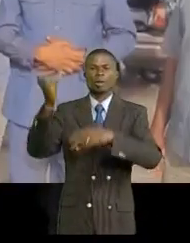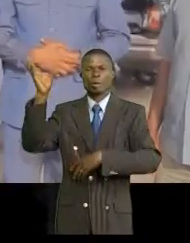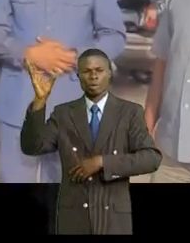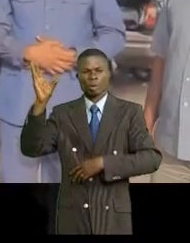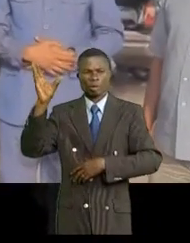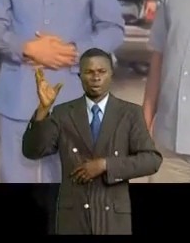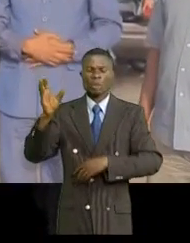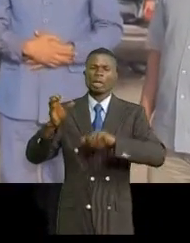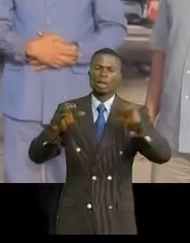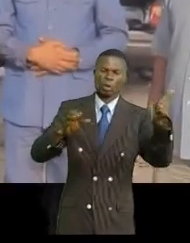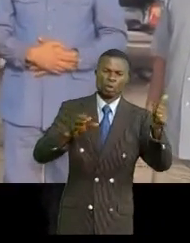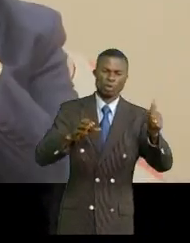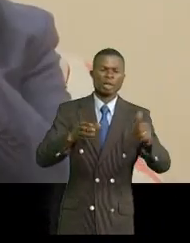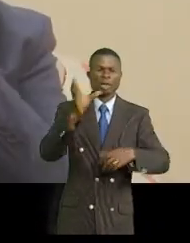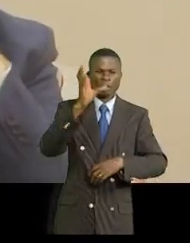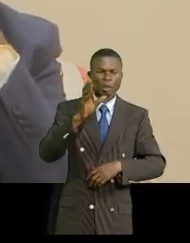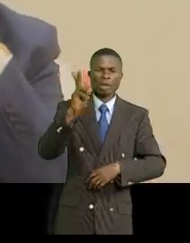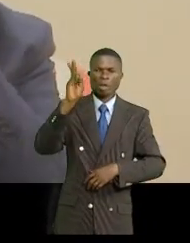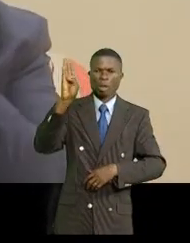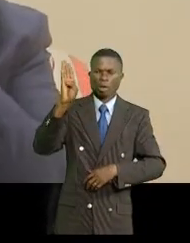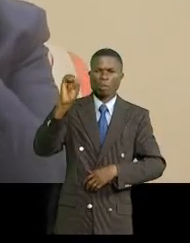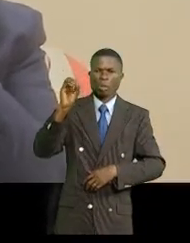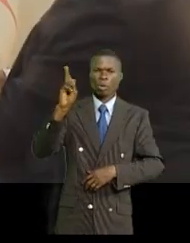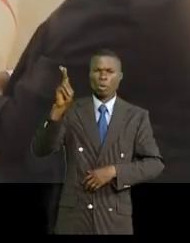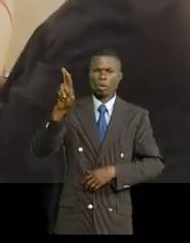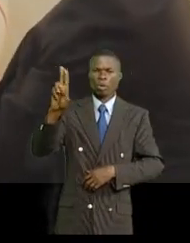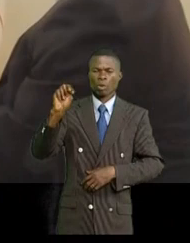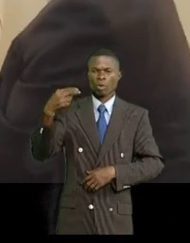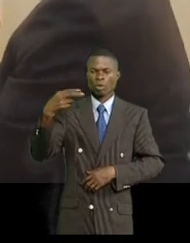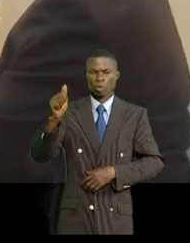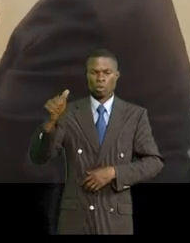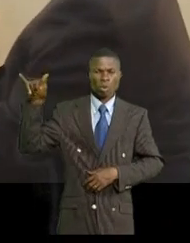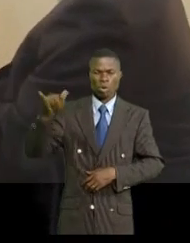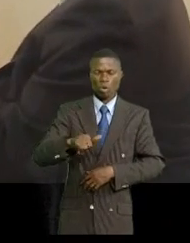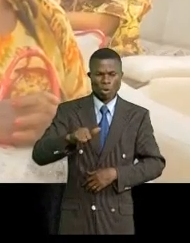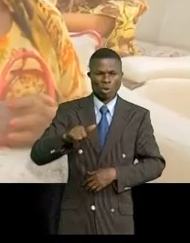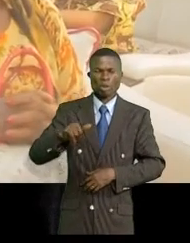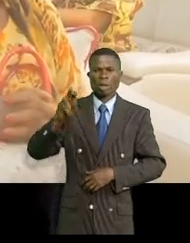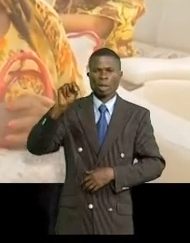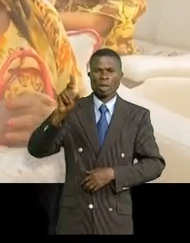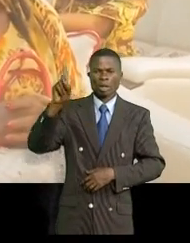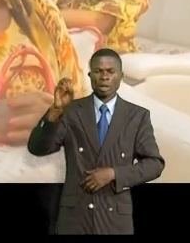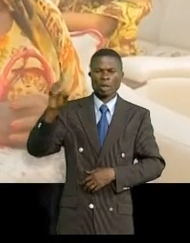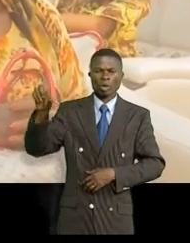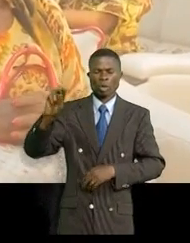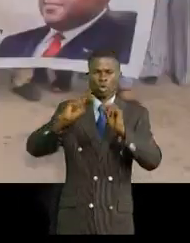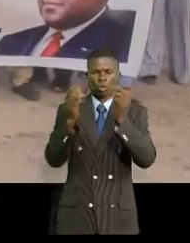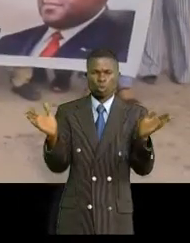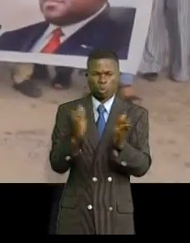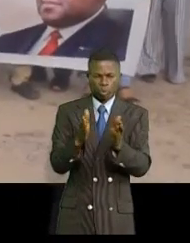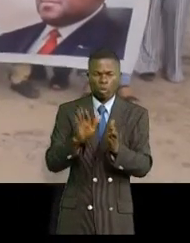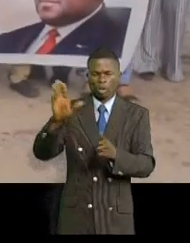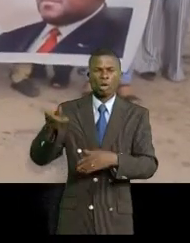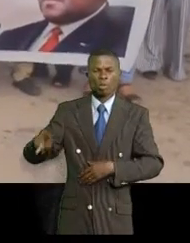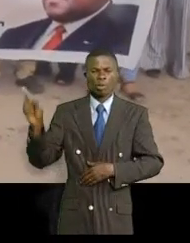du territoire de Boende et Bokungu à sa descente à l'aérodrome d'Indolo un groupe très restreint de ressortissants de La Chuapa